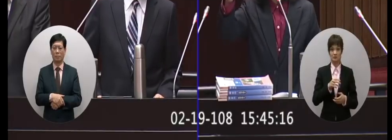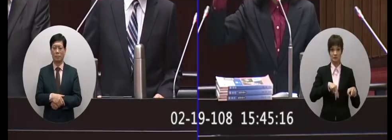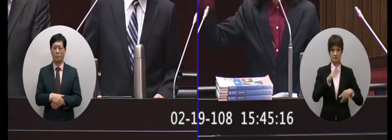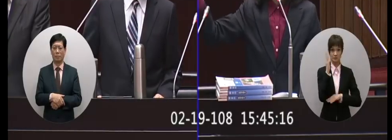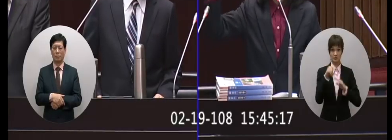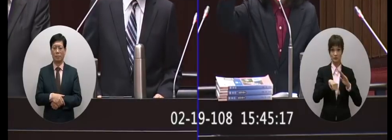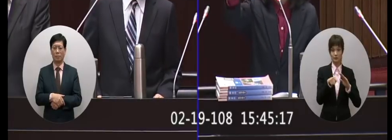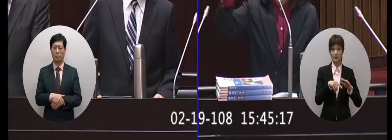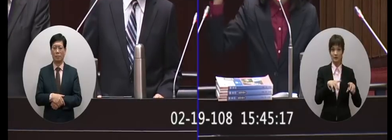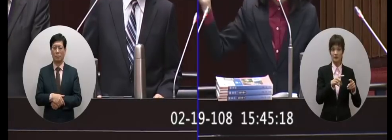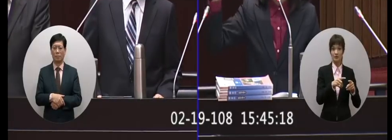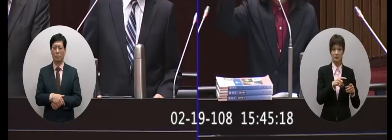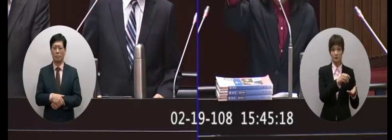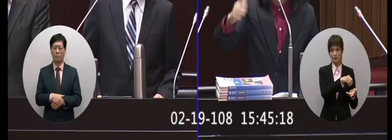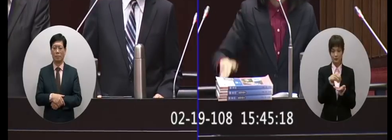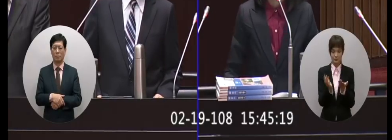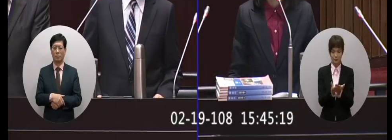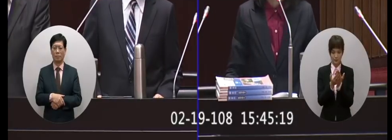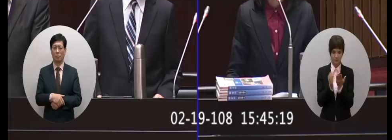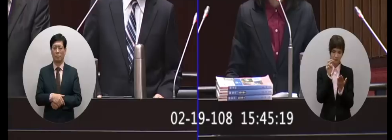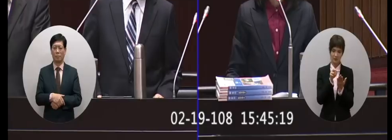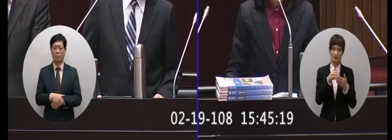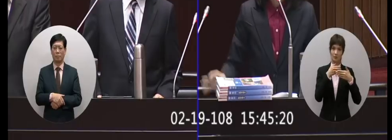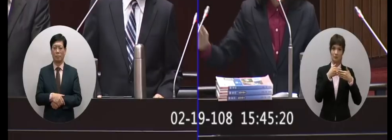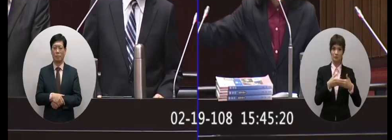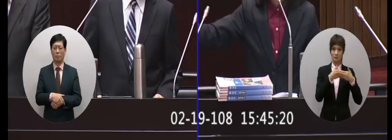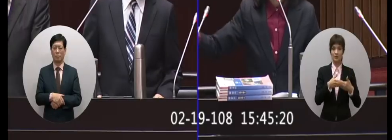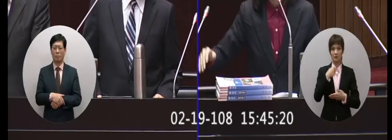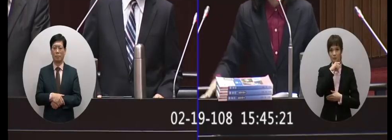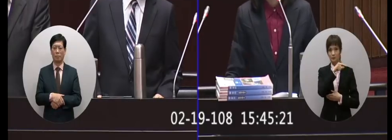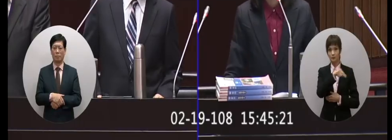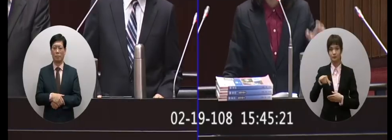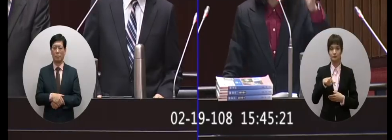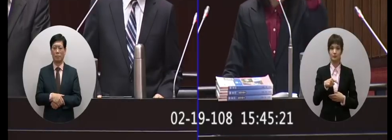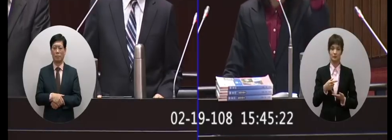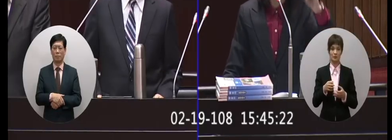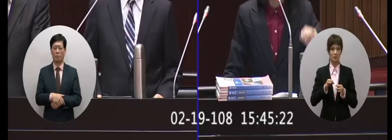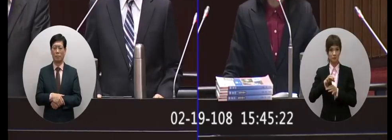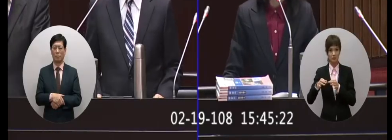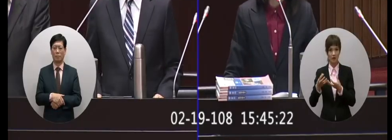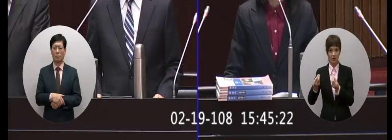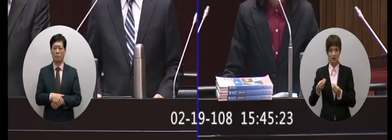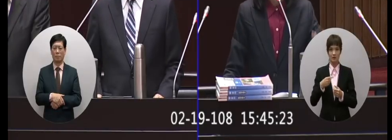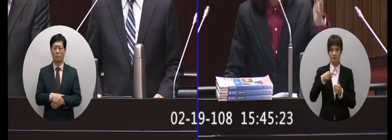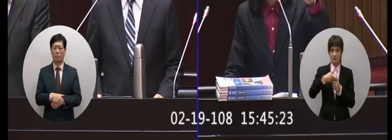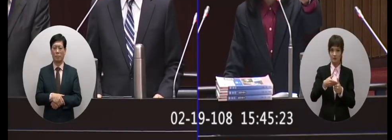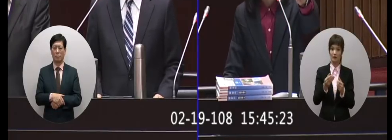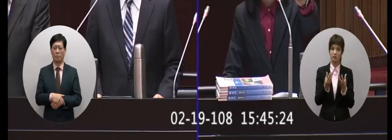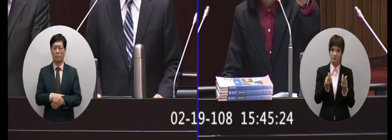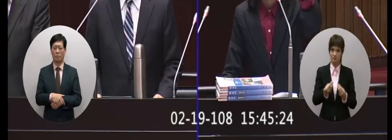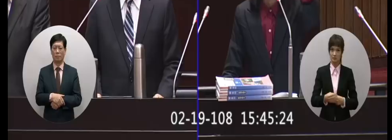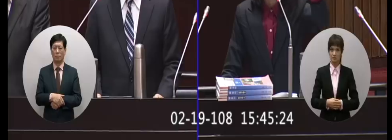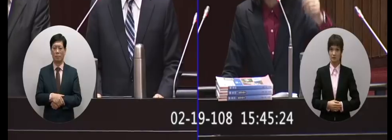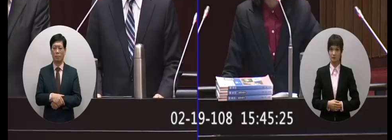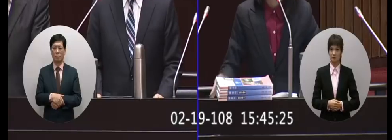弄起兩岸的啦又繼續在搞政治啦拚經濟沒什麼在拚連教育都不管我就沒